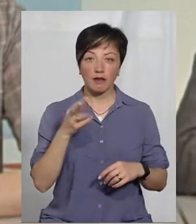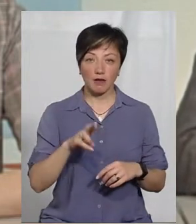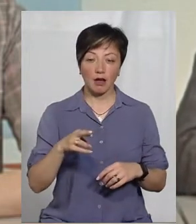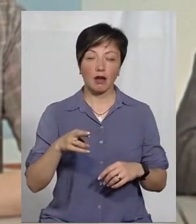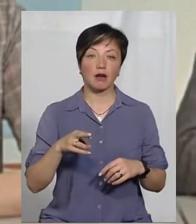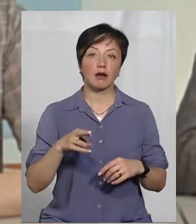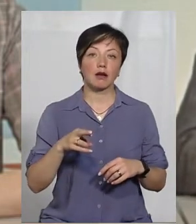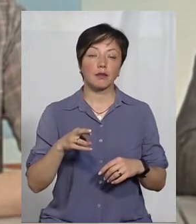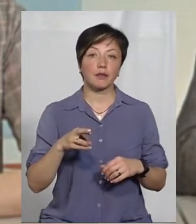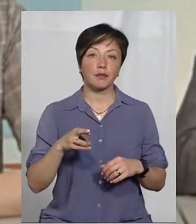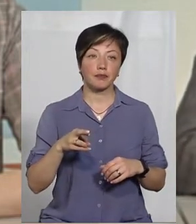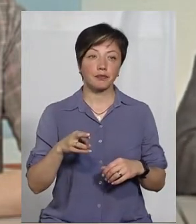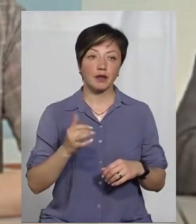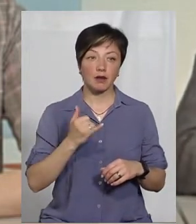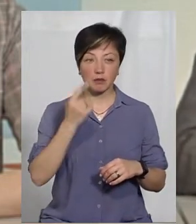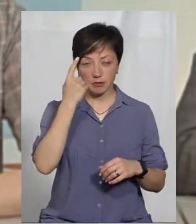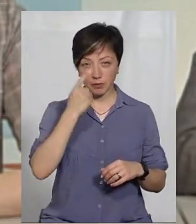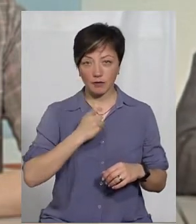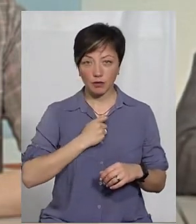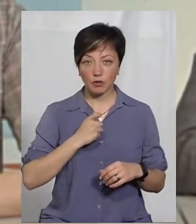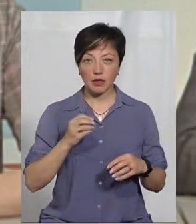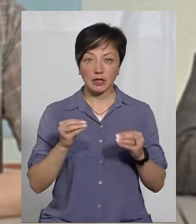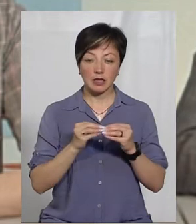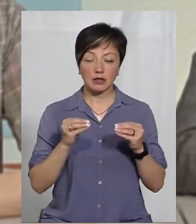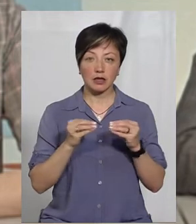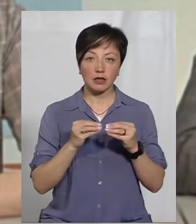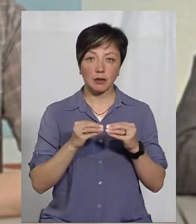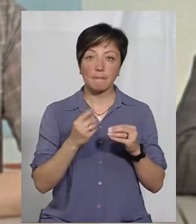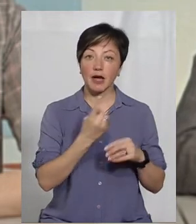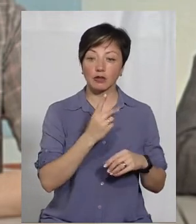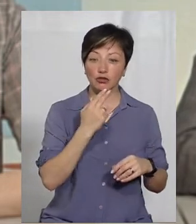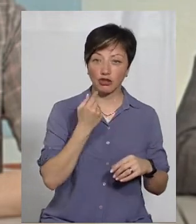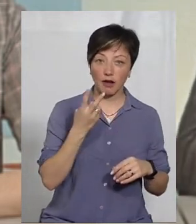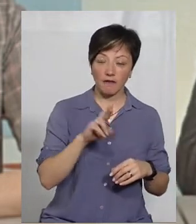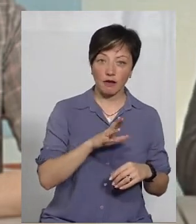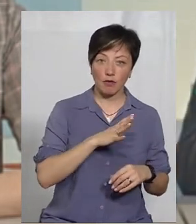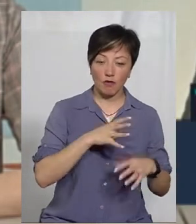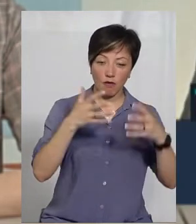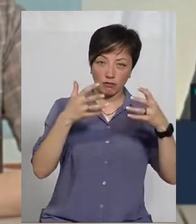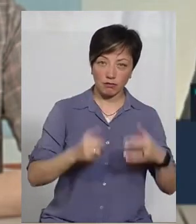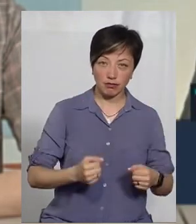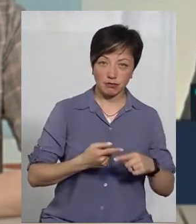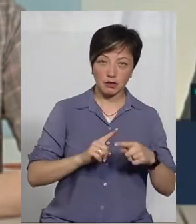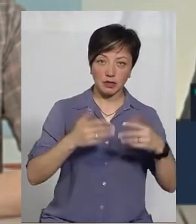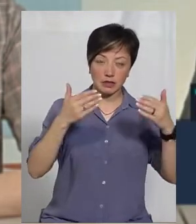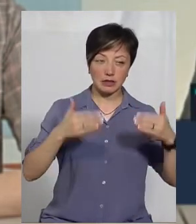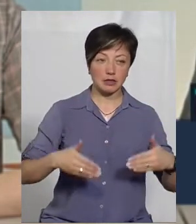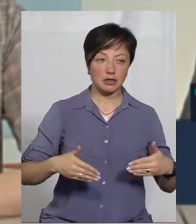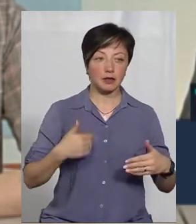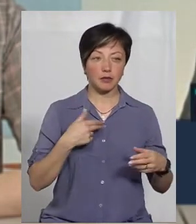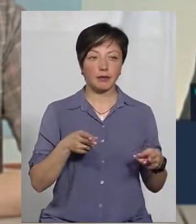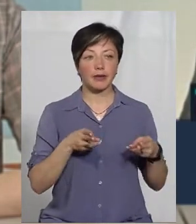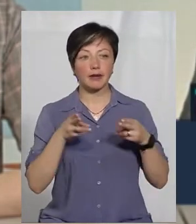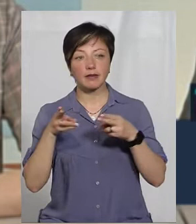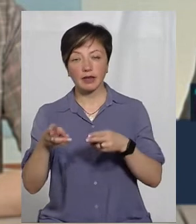року, нас повідомили, 10 червня, 1 червня був обвал цієї стіни, ми